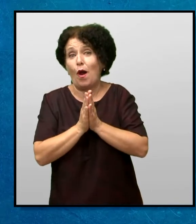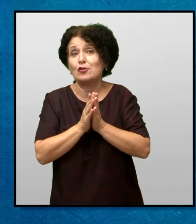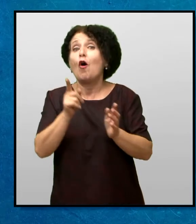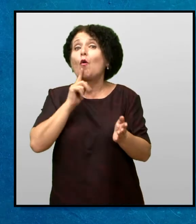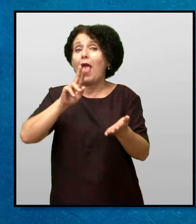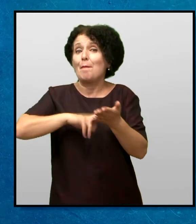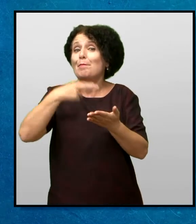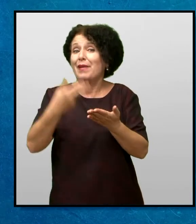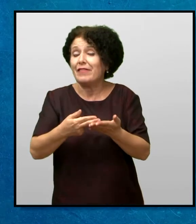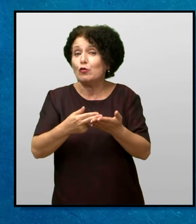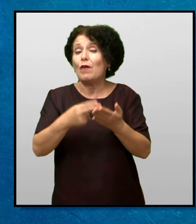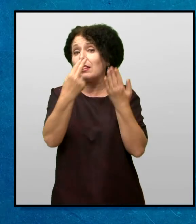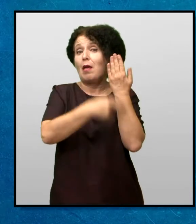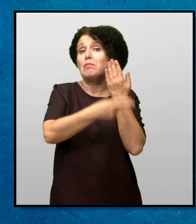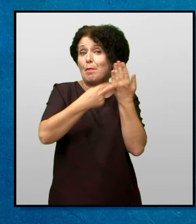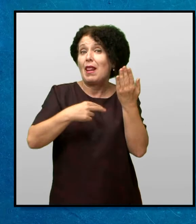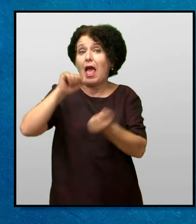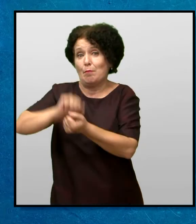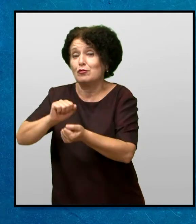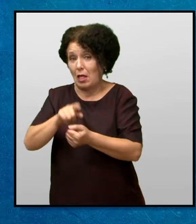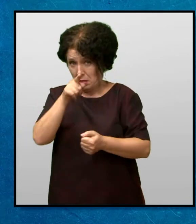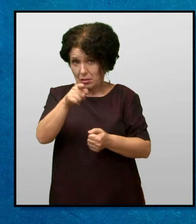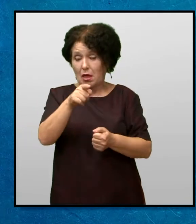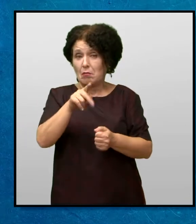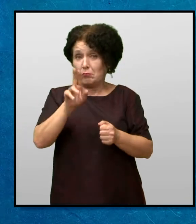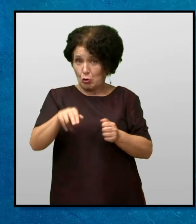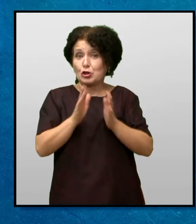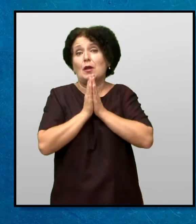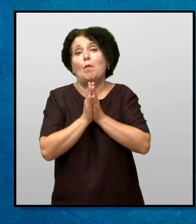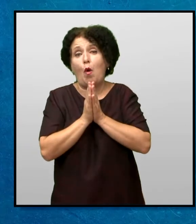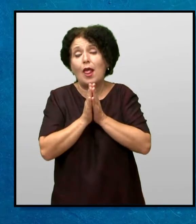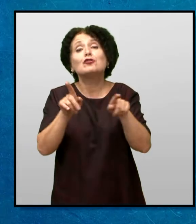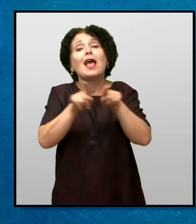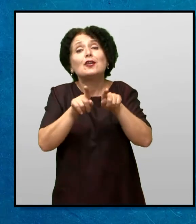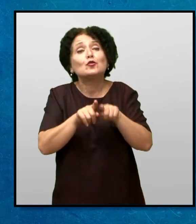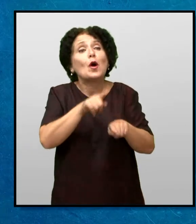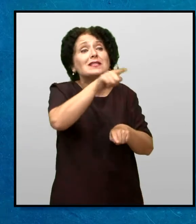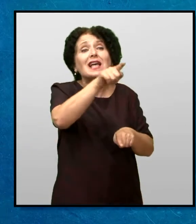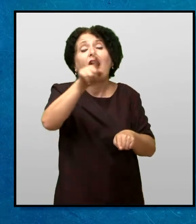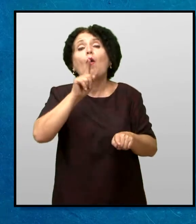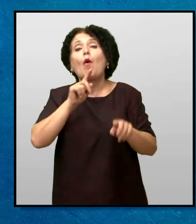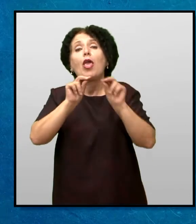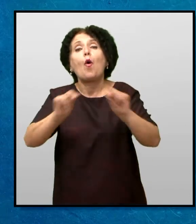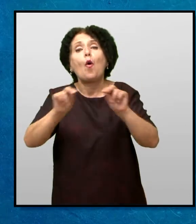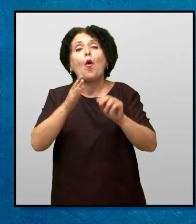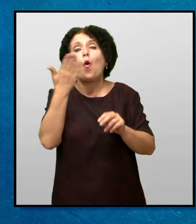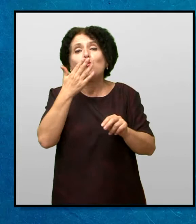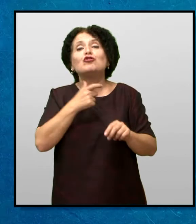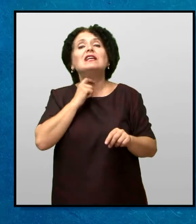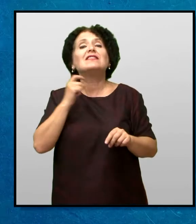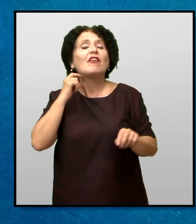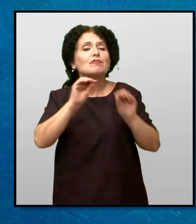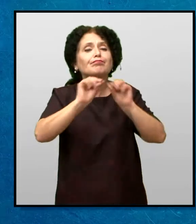оние кои ја преведуваат и ја печатат Библијата? Моли се исто така и за оние кои поучуваат од Божиото